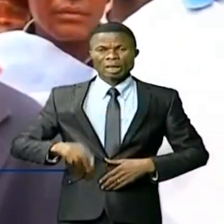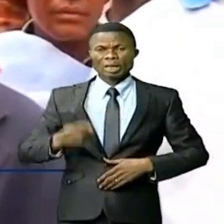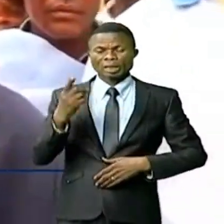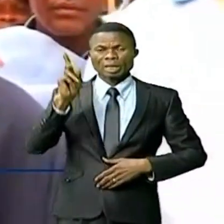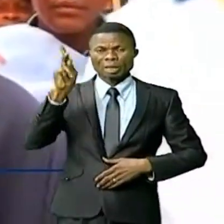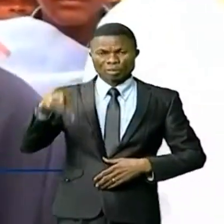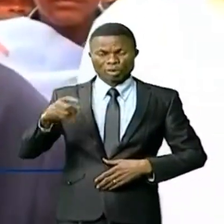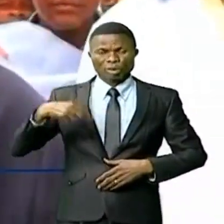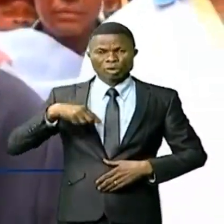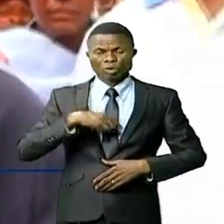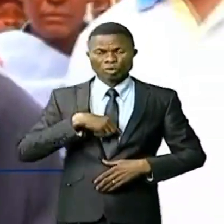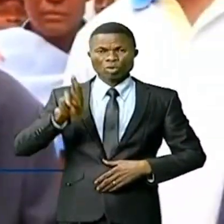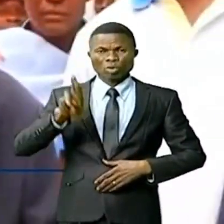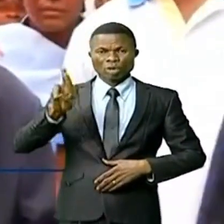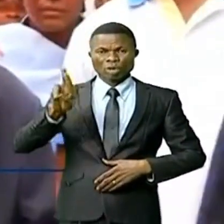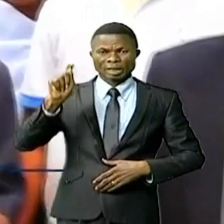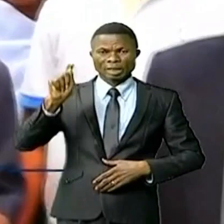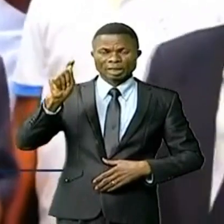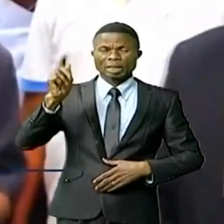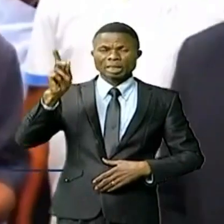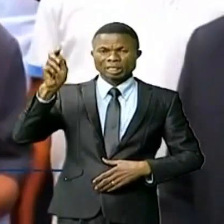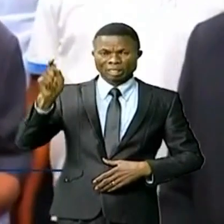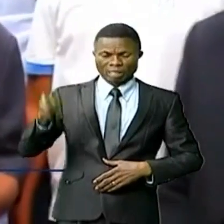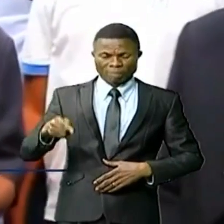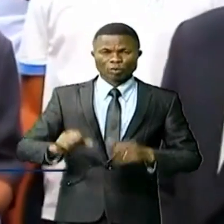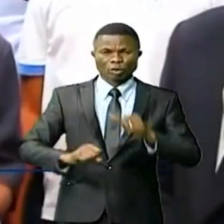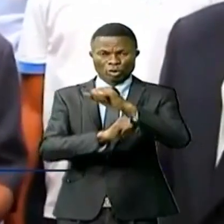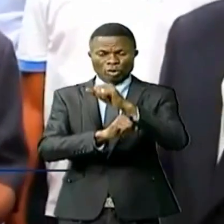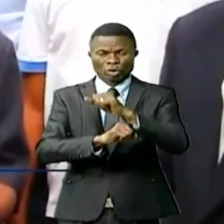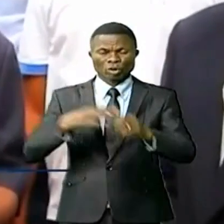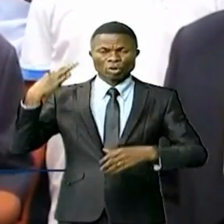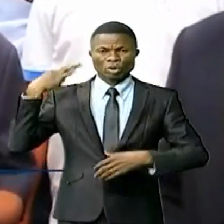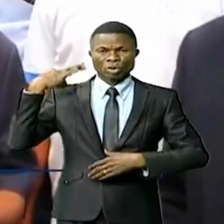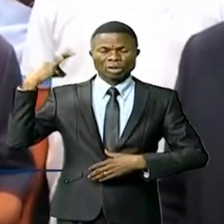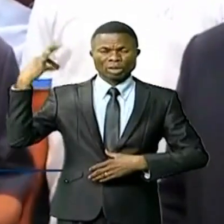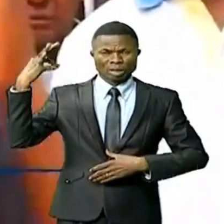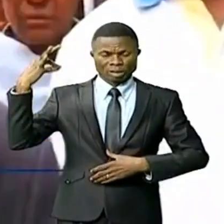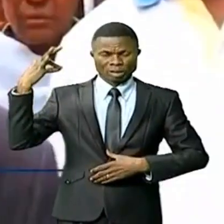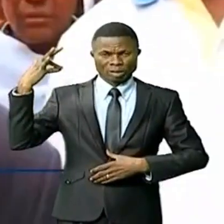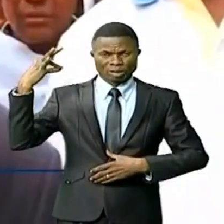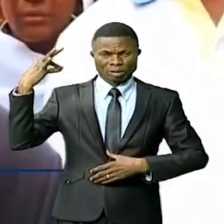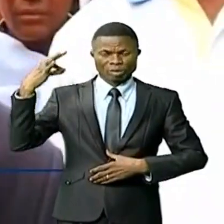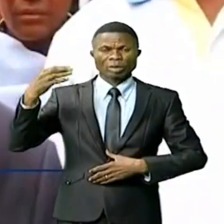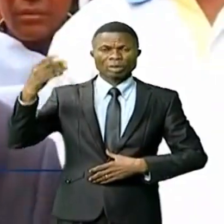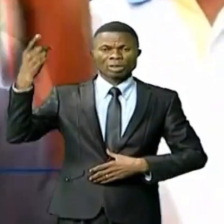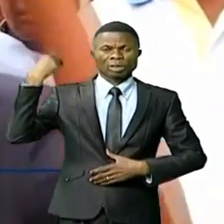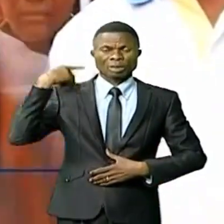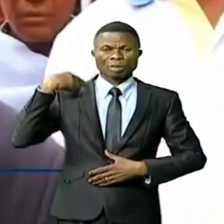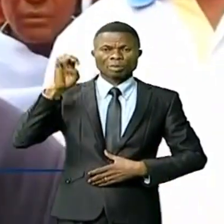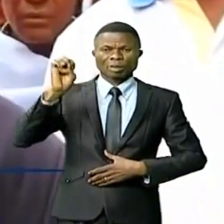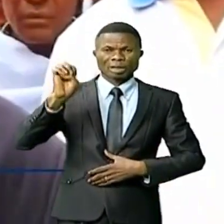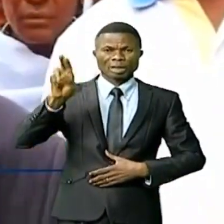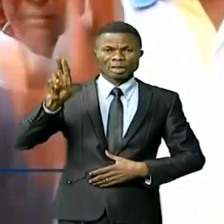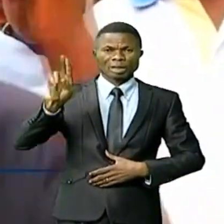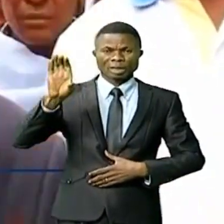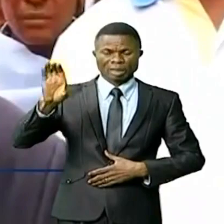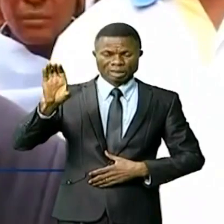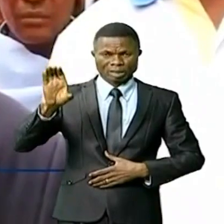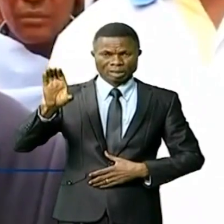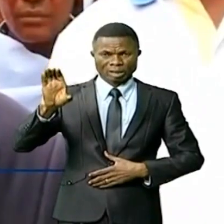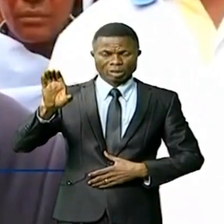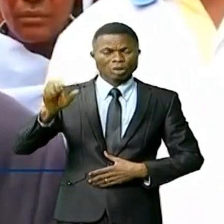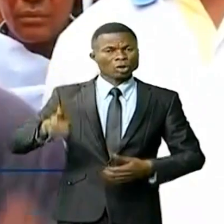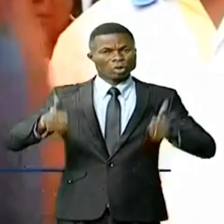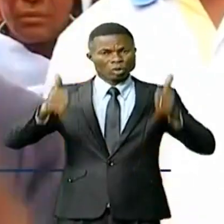Nous RDT alliés de l'UDPS soutenons la candidature de l'honorable Éric Ngalula Ilunga. Nous